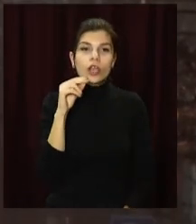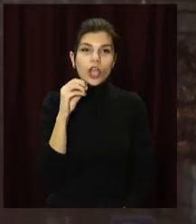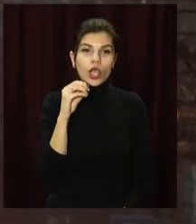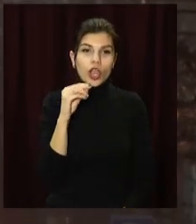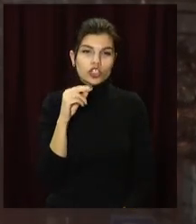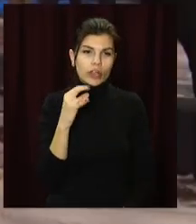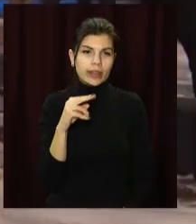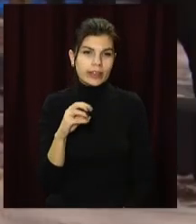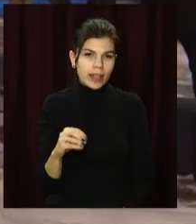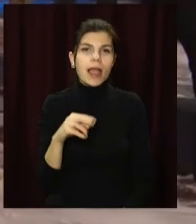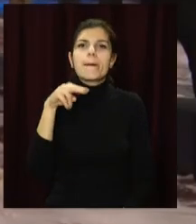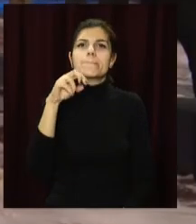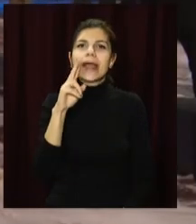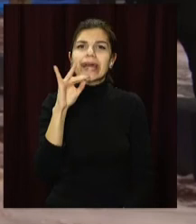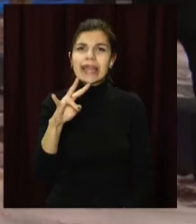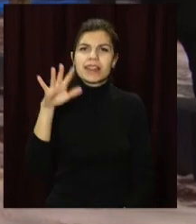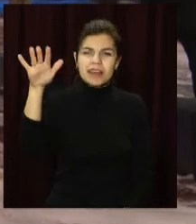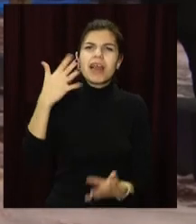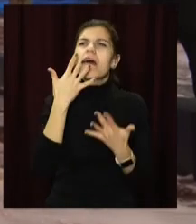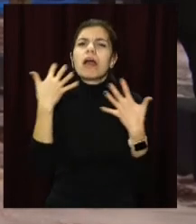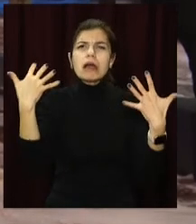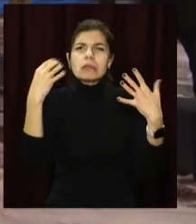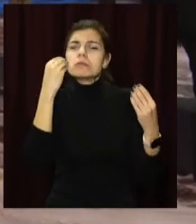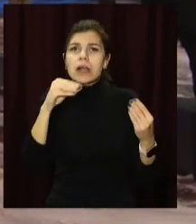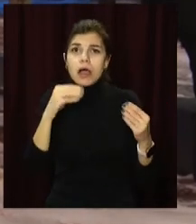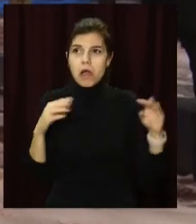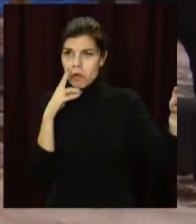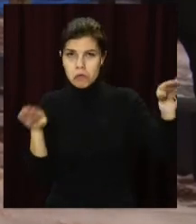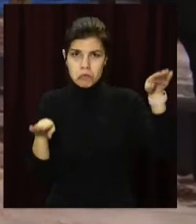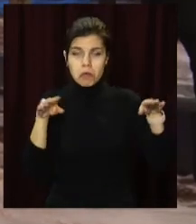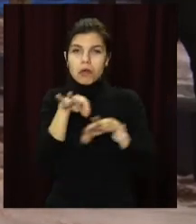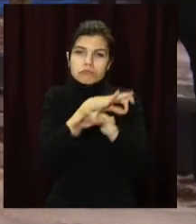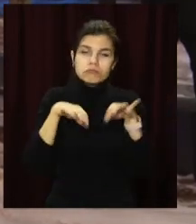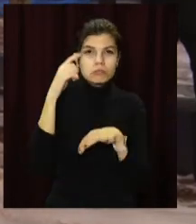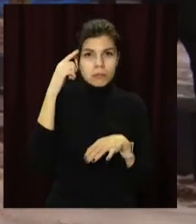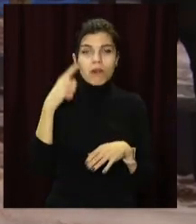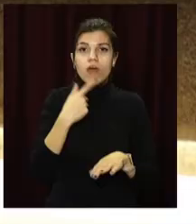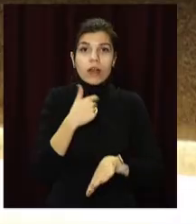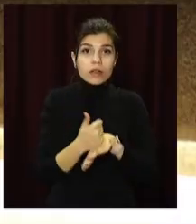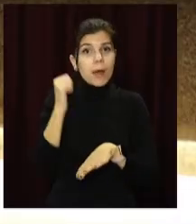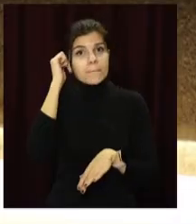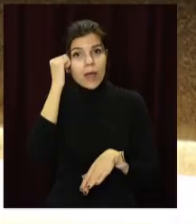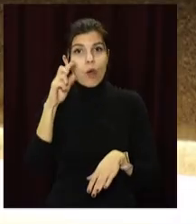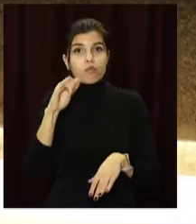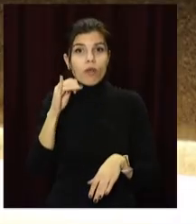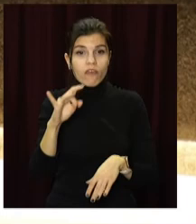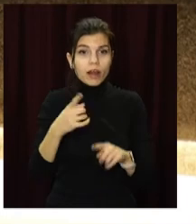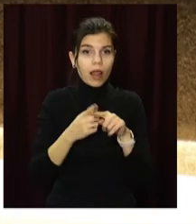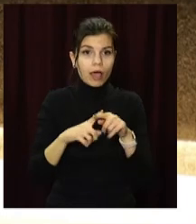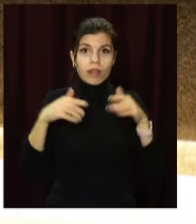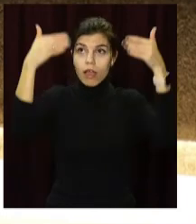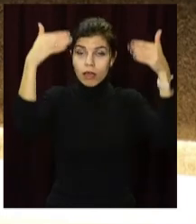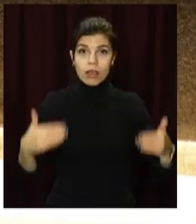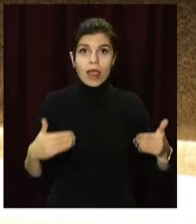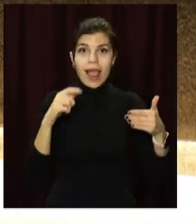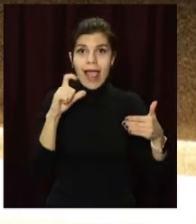міст Хебе-Янче у Пекіні та площою Весельс-Восло. За словами архітекторів проєкту, одна із головних пам'яток бульвару – інтерактивний екран.